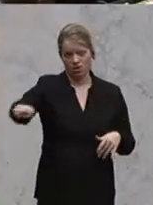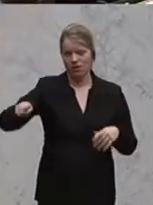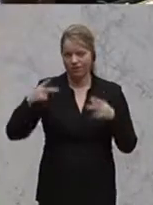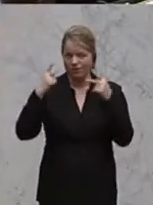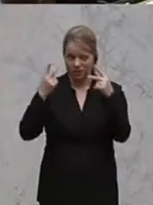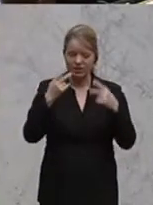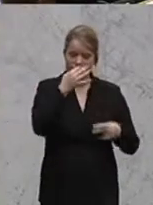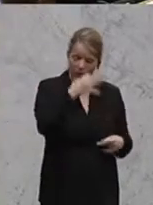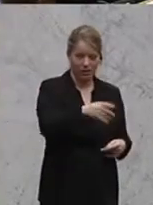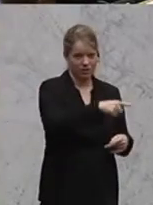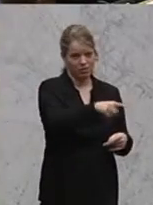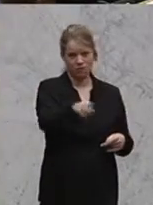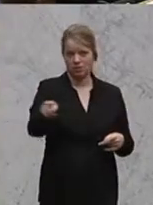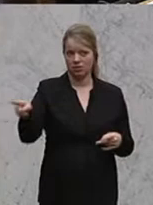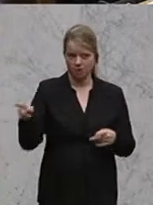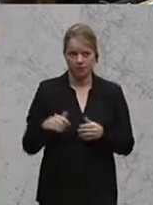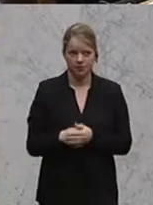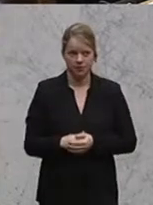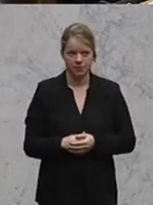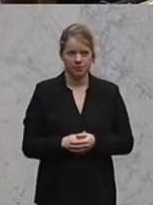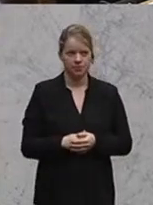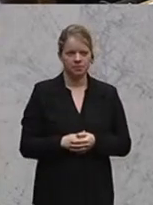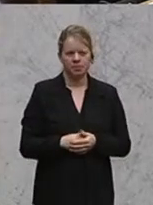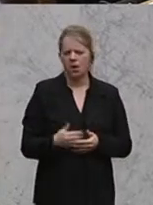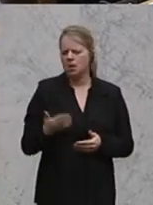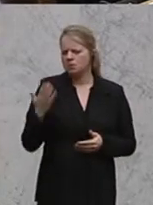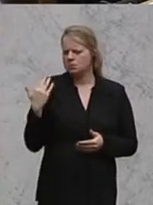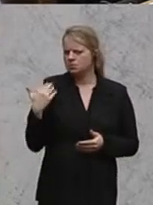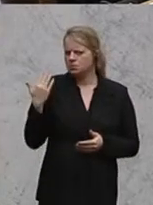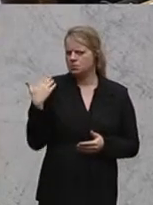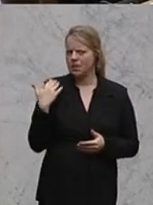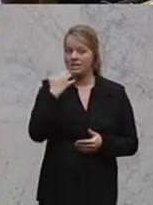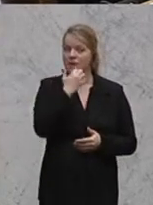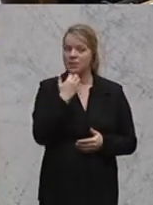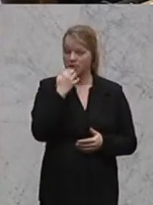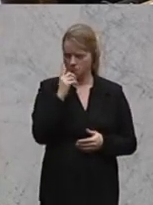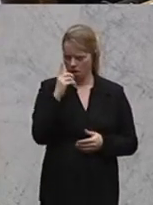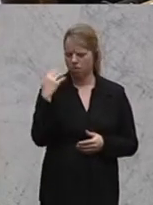Einzelne im Besonderen. Es ist nicht so lange her, dass wir im September